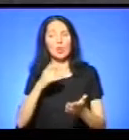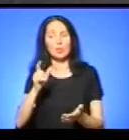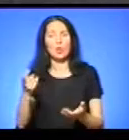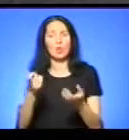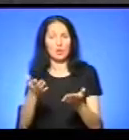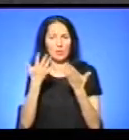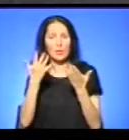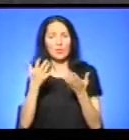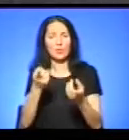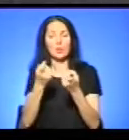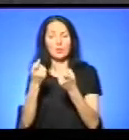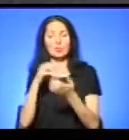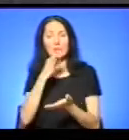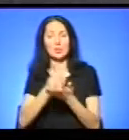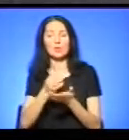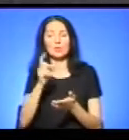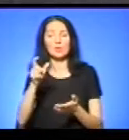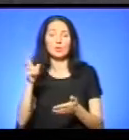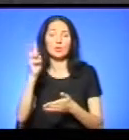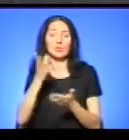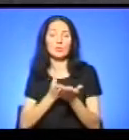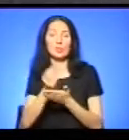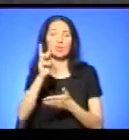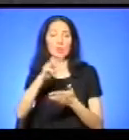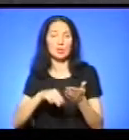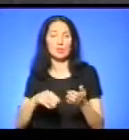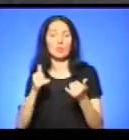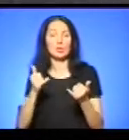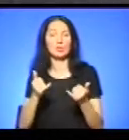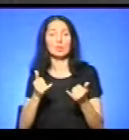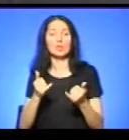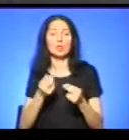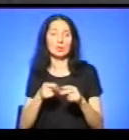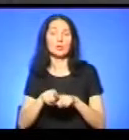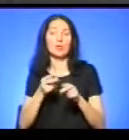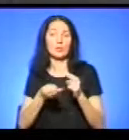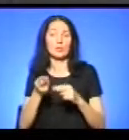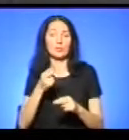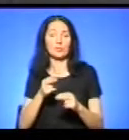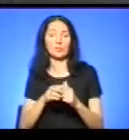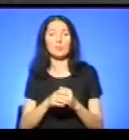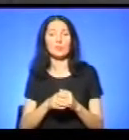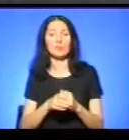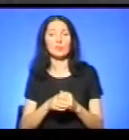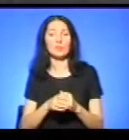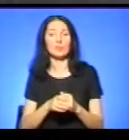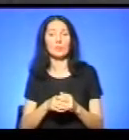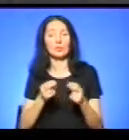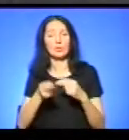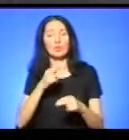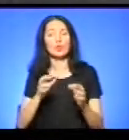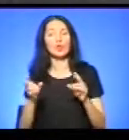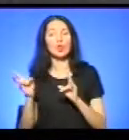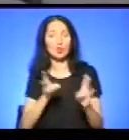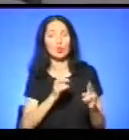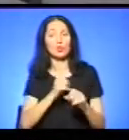притягнули до відповідальності, вони сплатили штрафи і зараз рішається питання про відшкодування шкоди заподійно на кожному природному середовищу. Ну, справді, крім